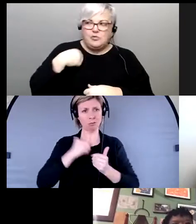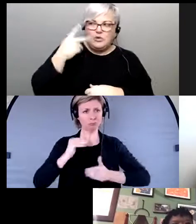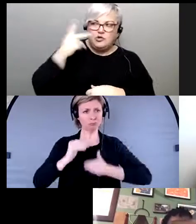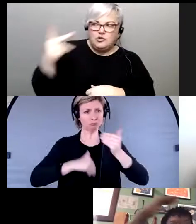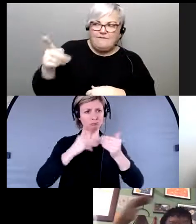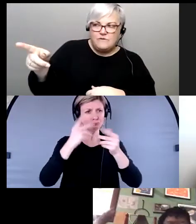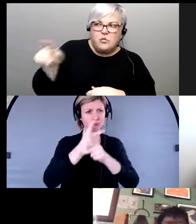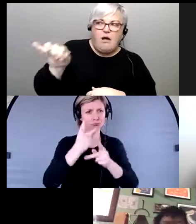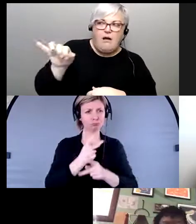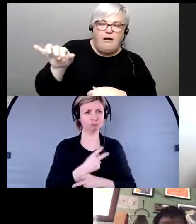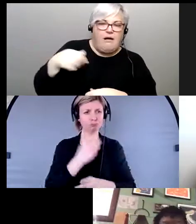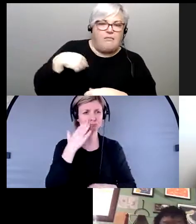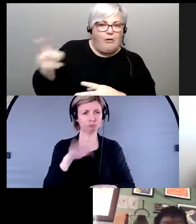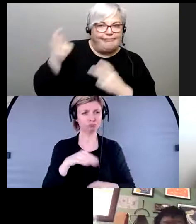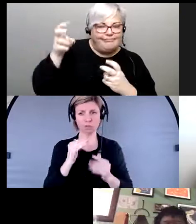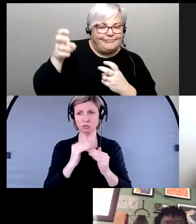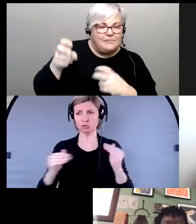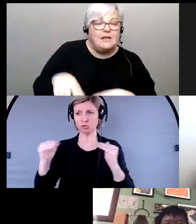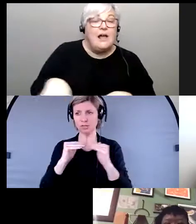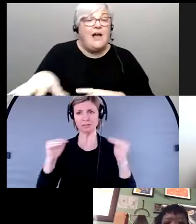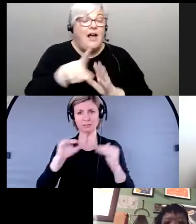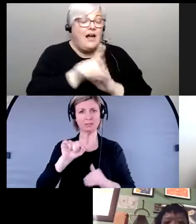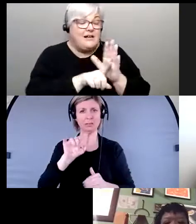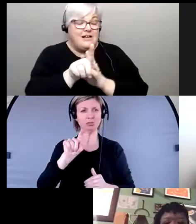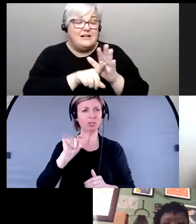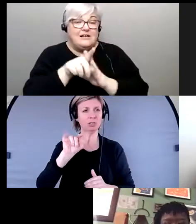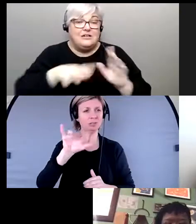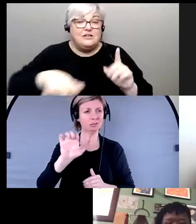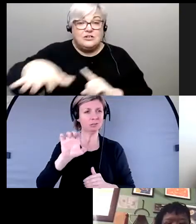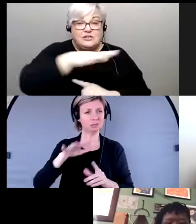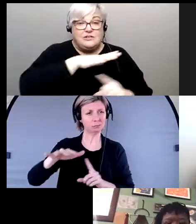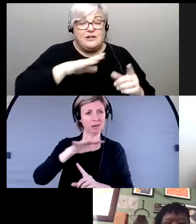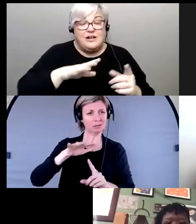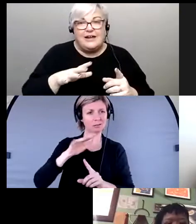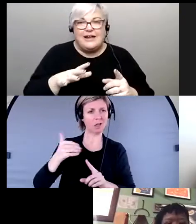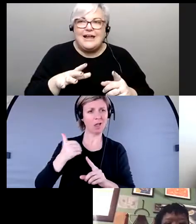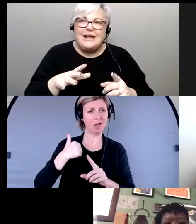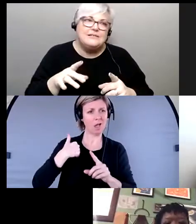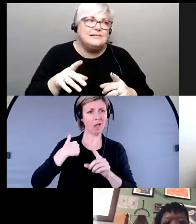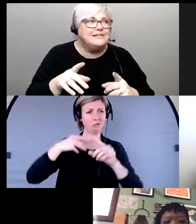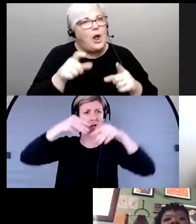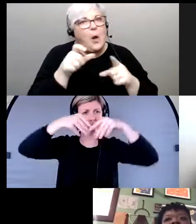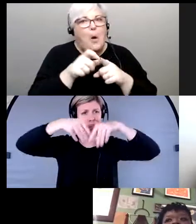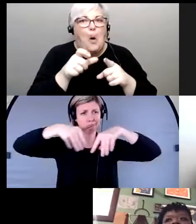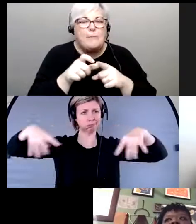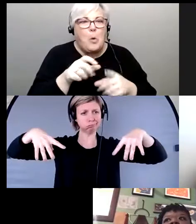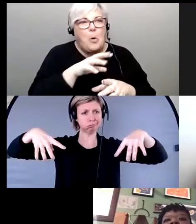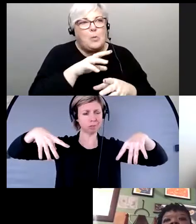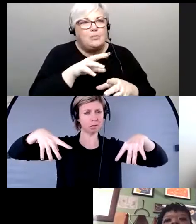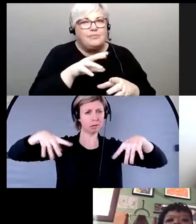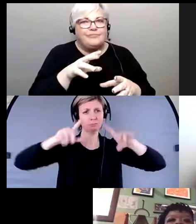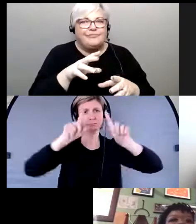aussi c'est que l'environnement de la justice climatique la justice climatique c'est un mot un peu qui englobe beaucoup